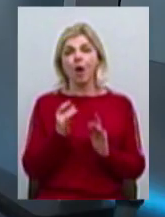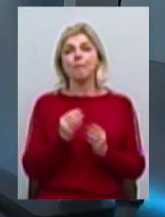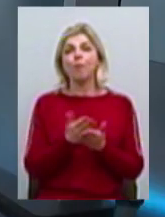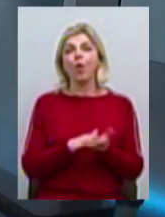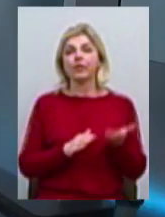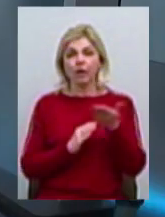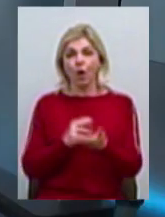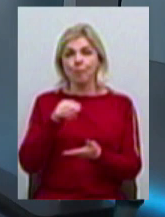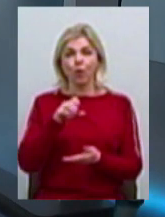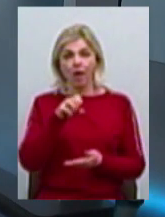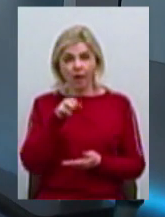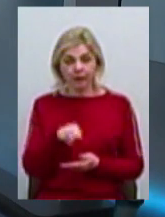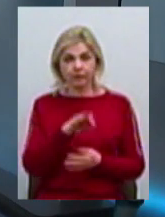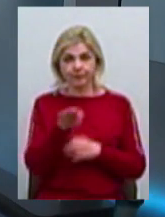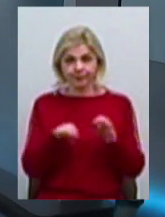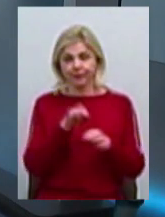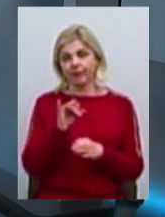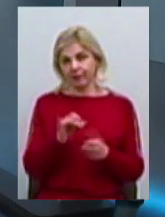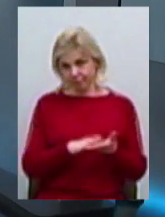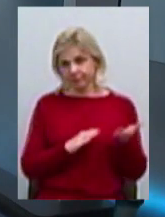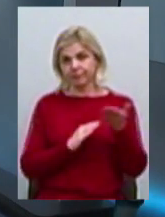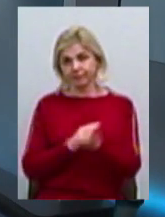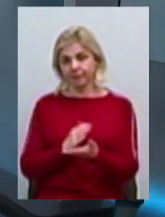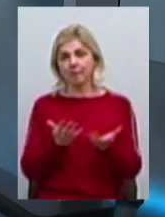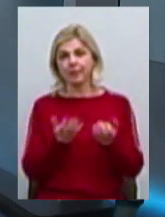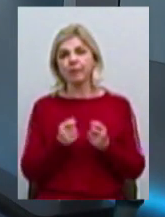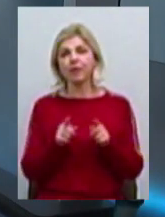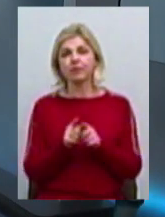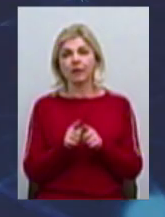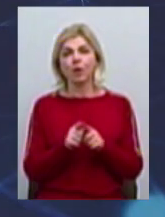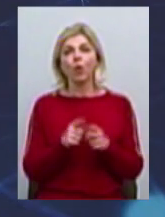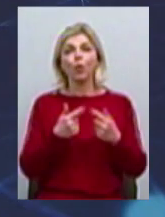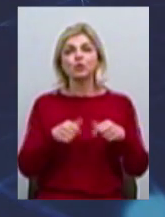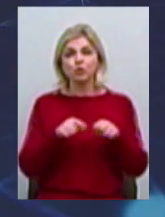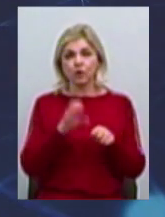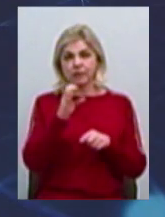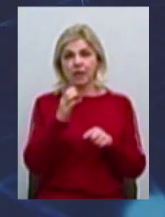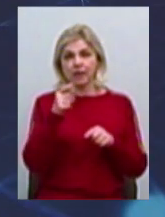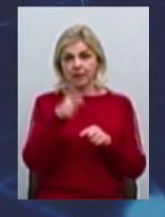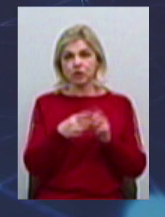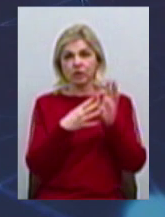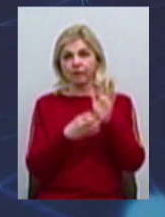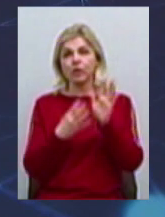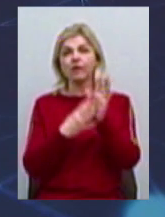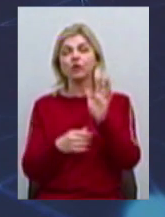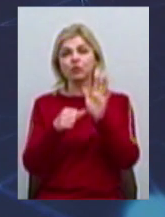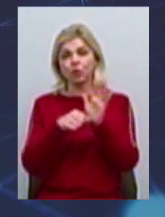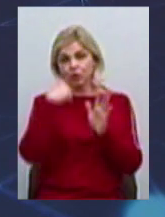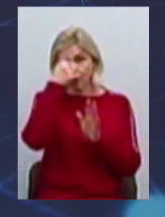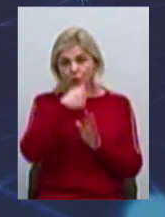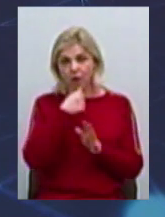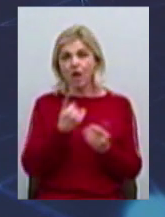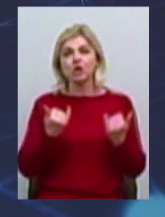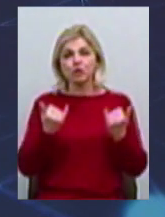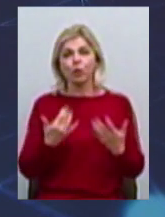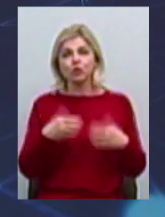подають проєкти. Ми приймаємо проєкти в таких сферах. До речі, установа з 96-го року існує, тому станом на сьогодні у нас